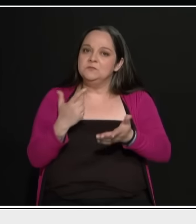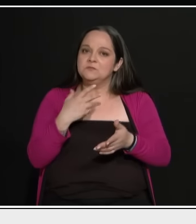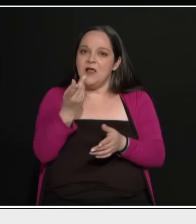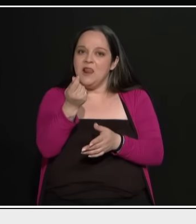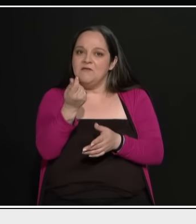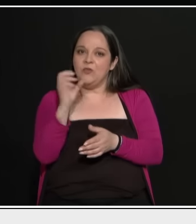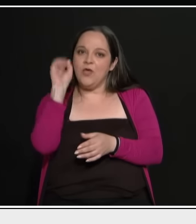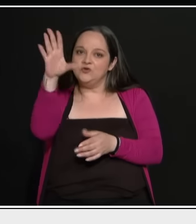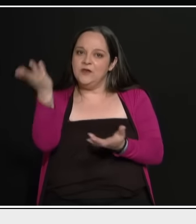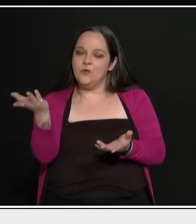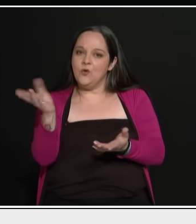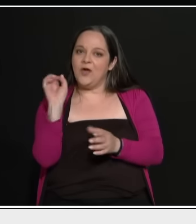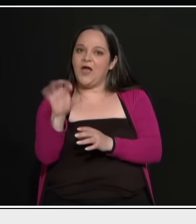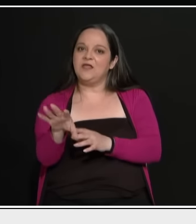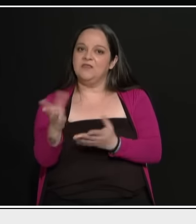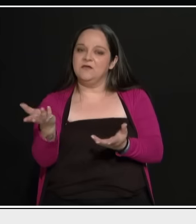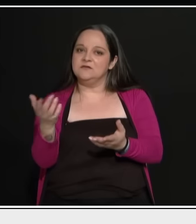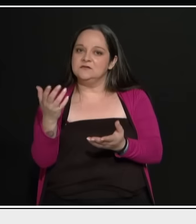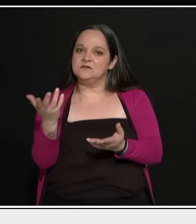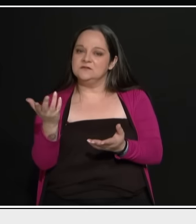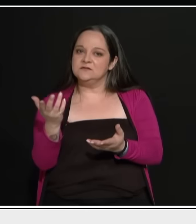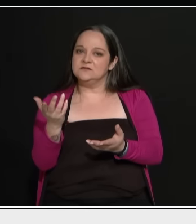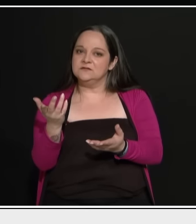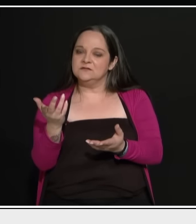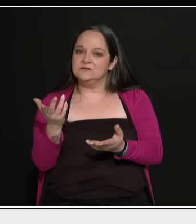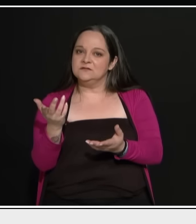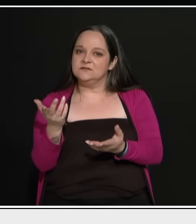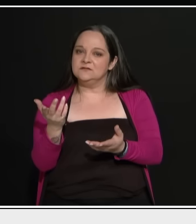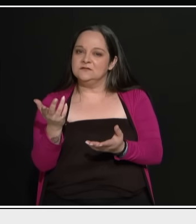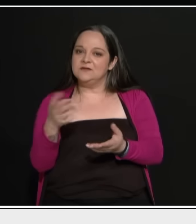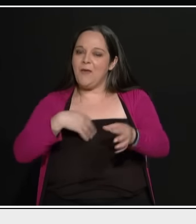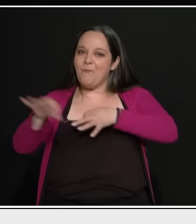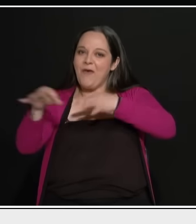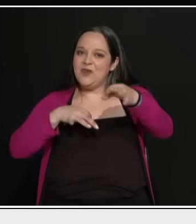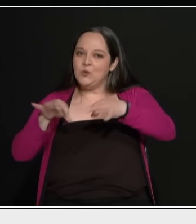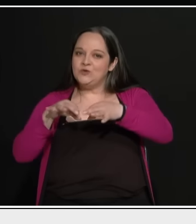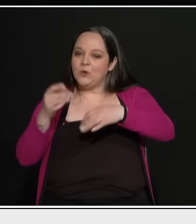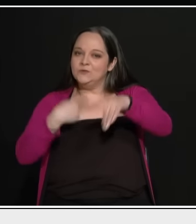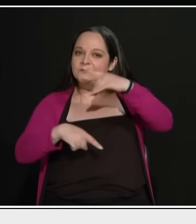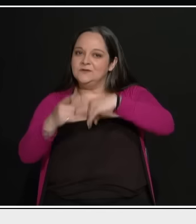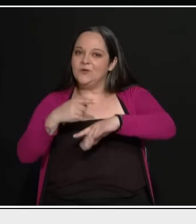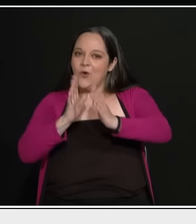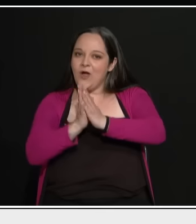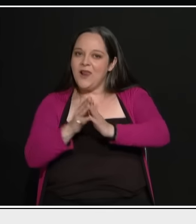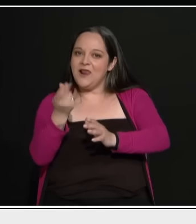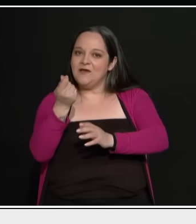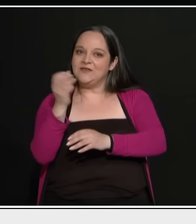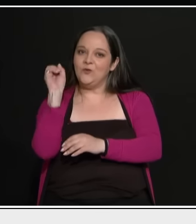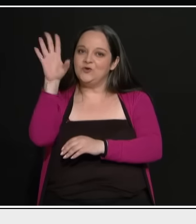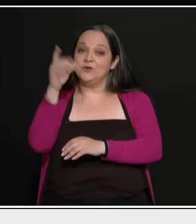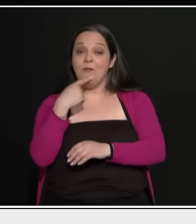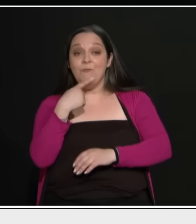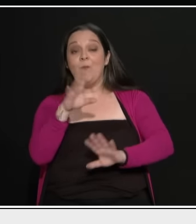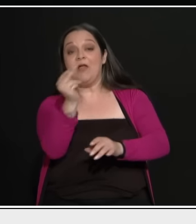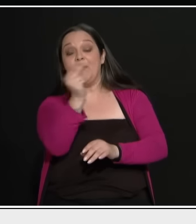εξωτερικό ο Βελόπουλος. Ο Βελόπουλος το πόθεν έσχεσ τα λεφτά του τα έχεις στο εξωτερικό. Το ξέρετε αυτό. μου βάζετε